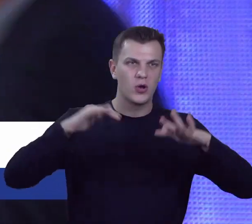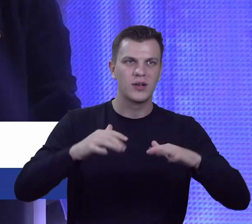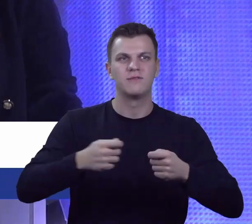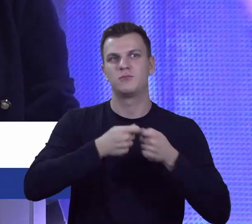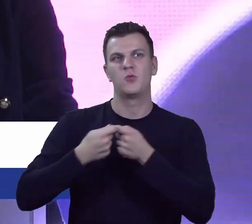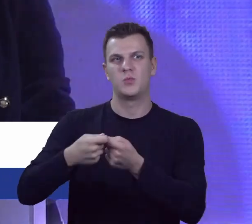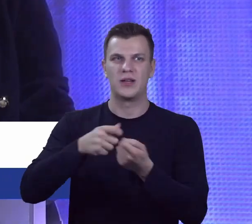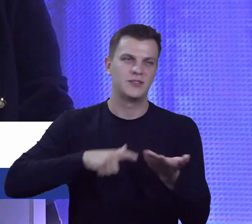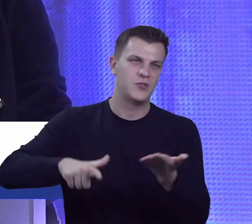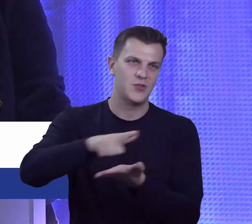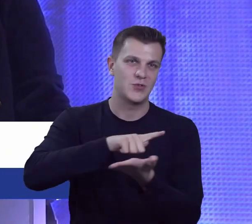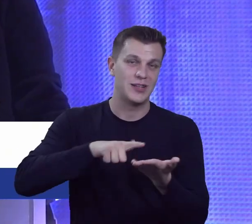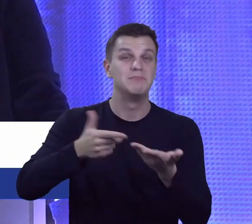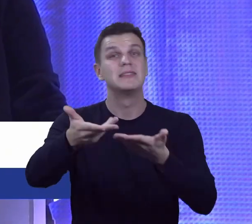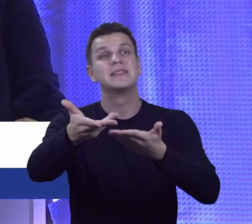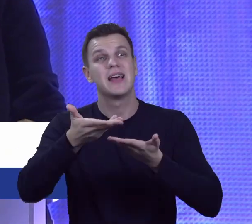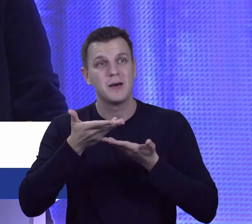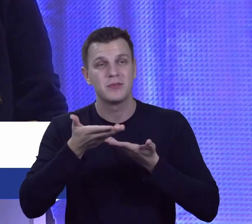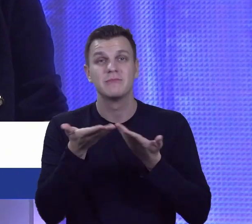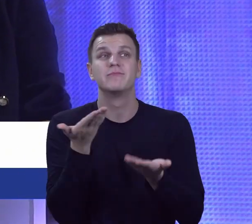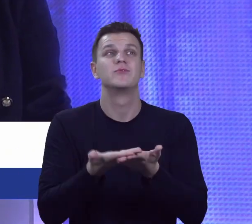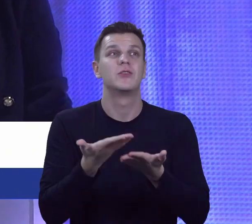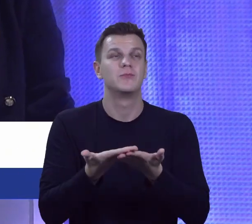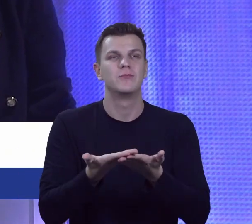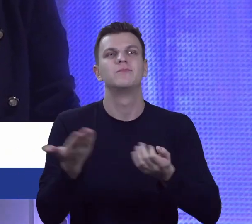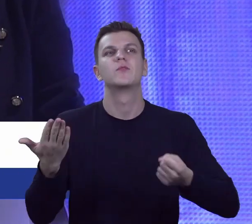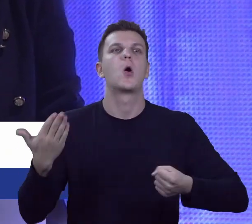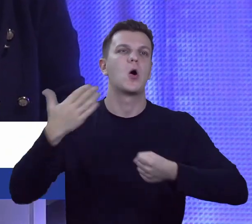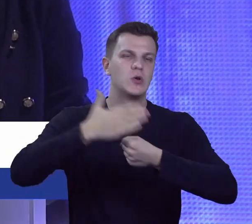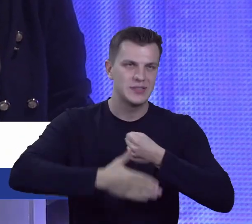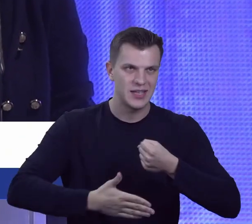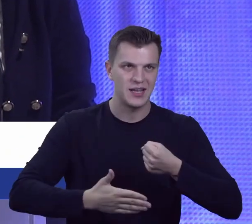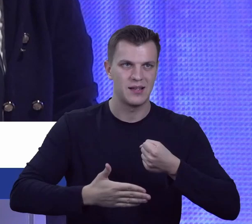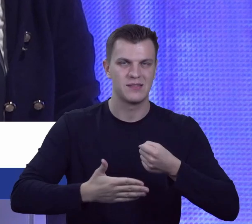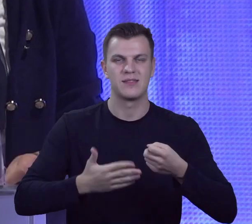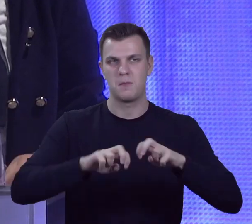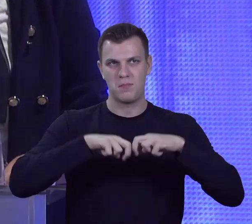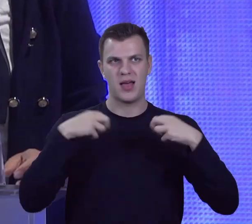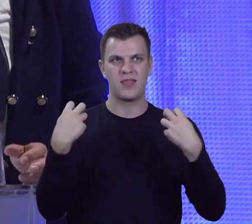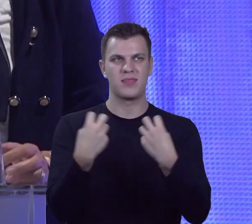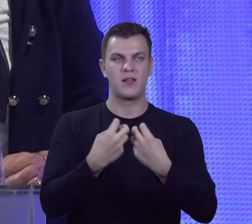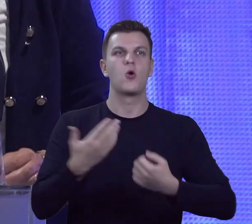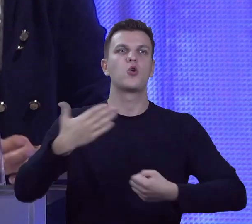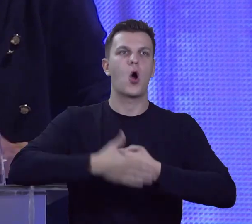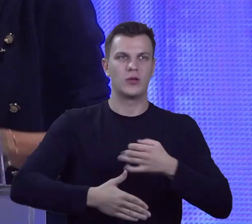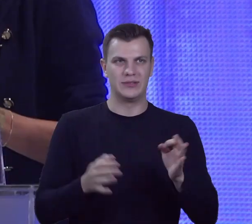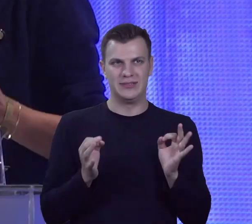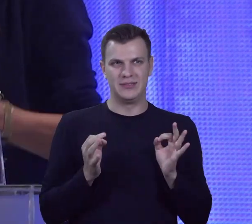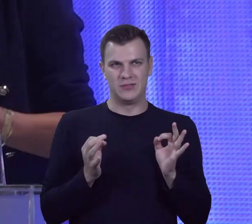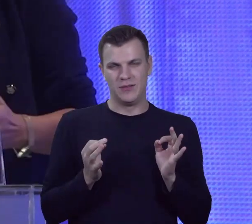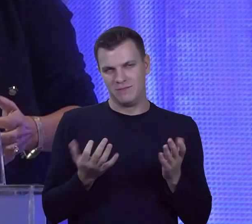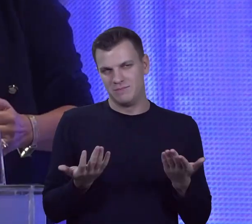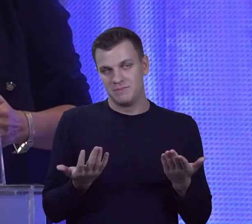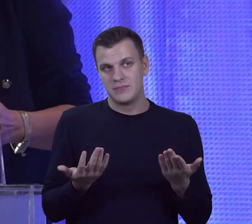dlatego że to ostatnie kończące wydarzenie, to panel dotyczący tematu, który